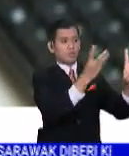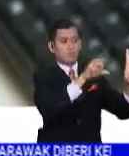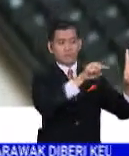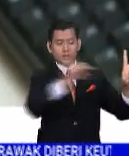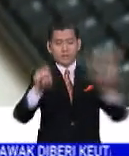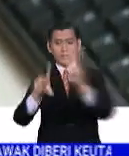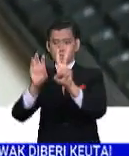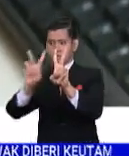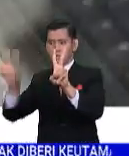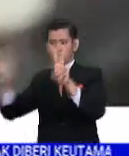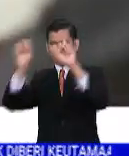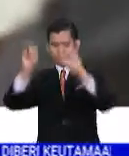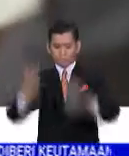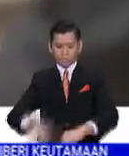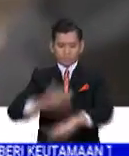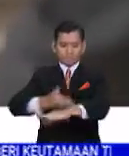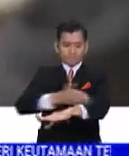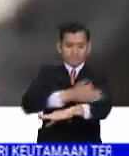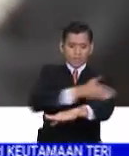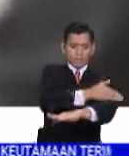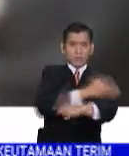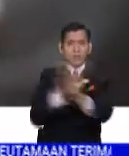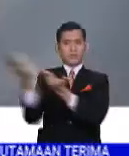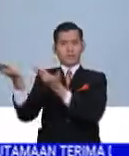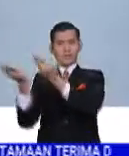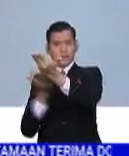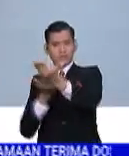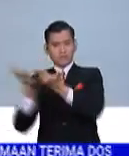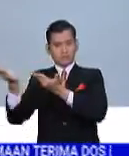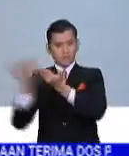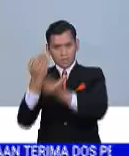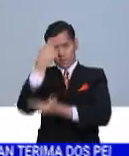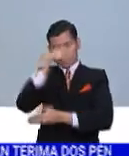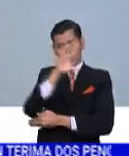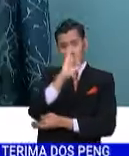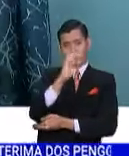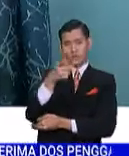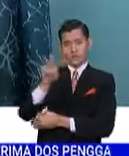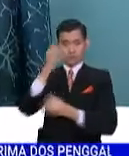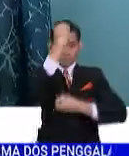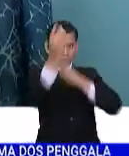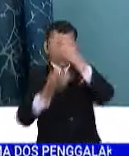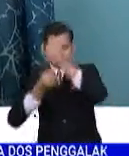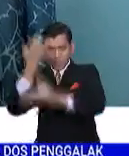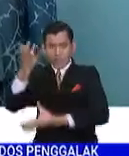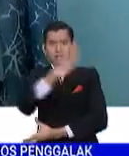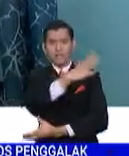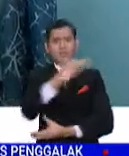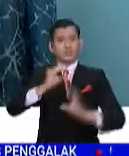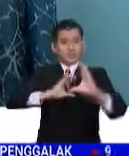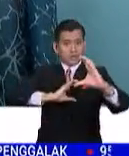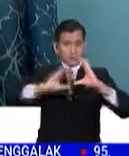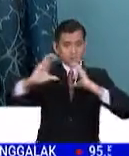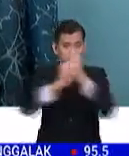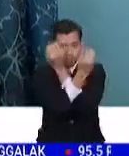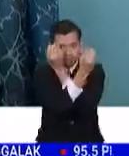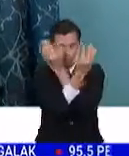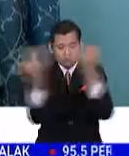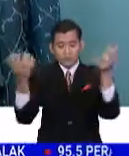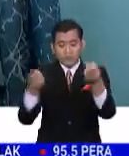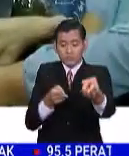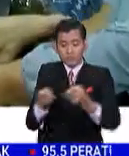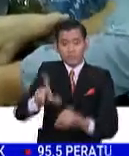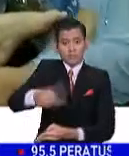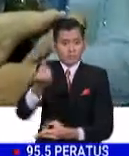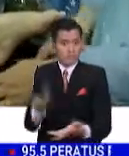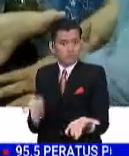yang dapat meningkatkan tahap aksesibiliti golongan OKU kepada maklumat dan komunikasi. Pengumuman inisiatif lain juga